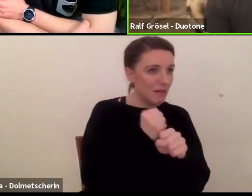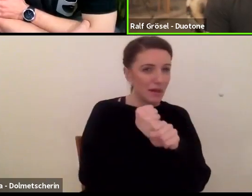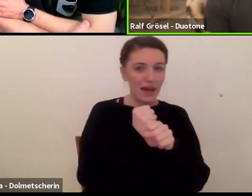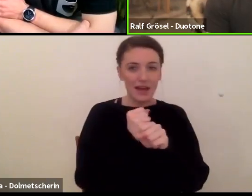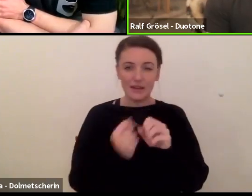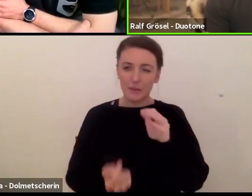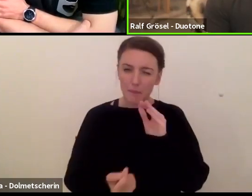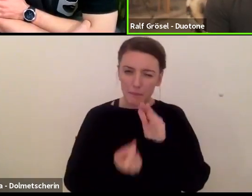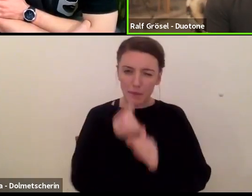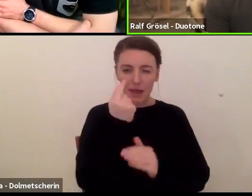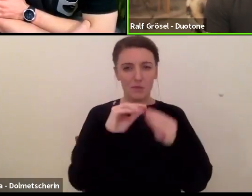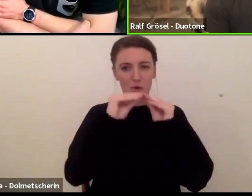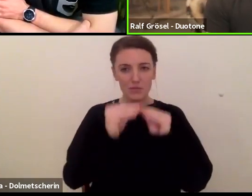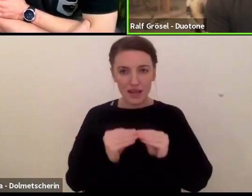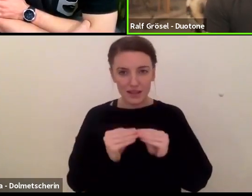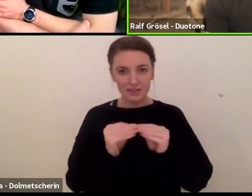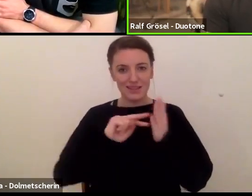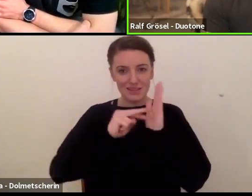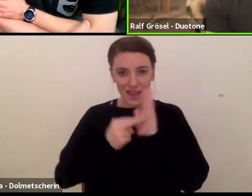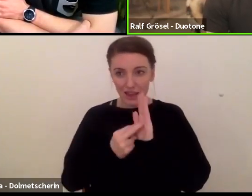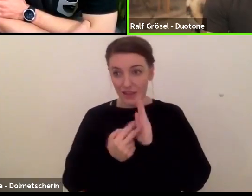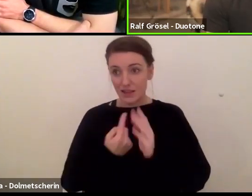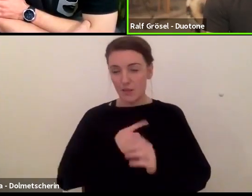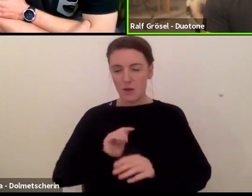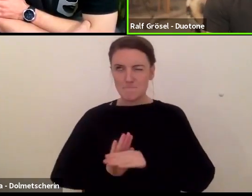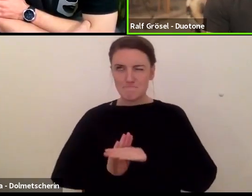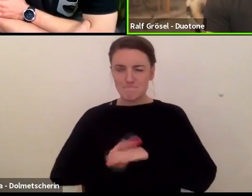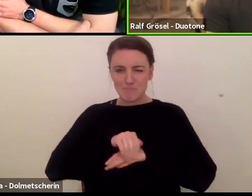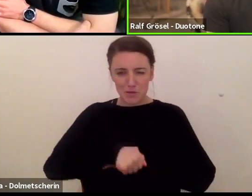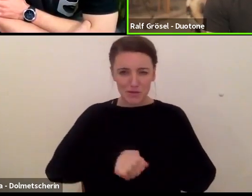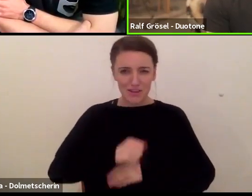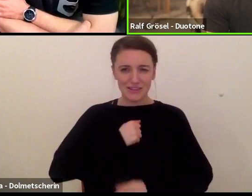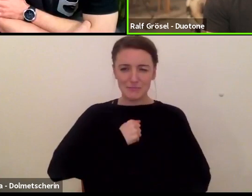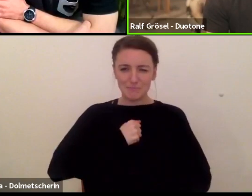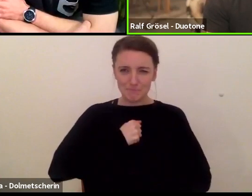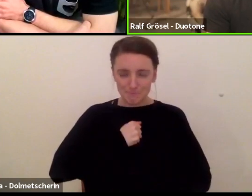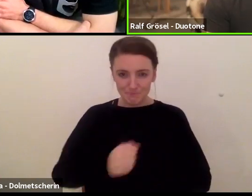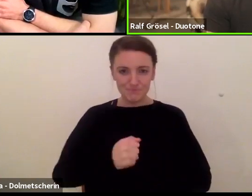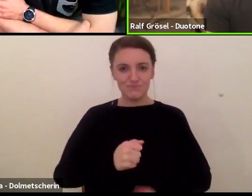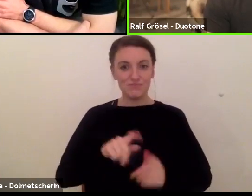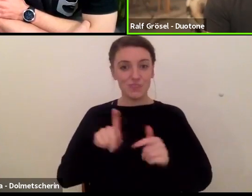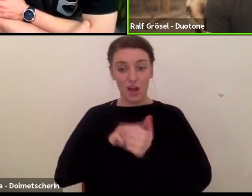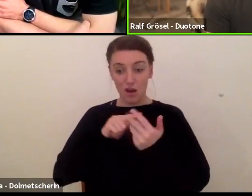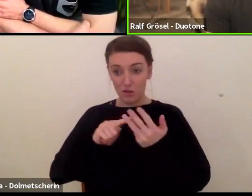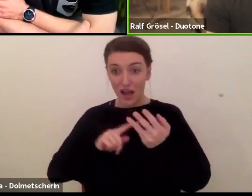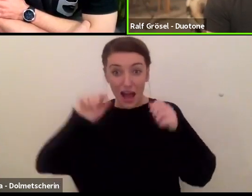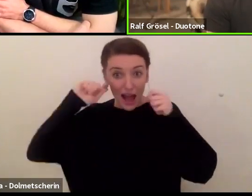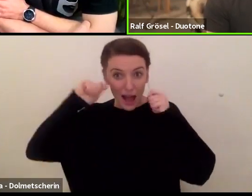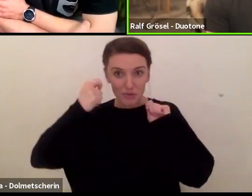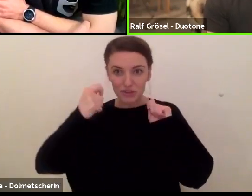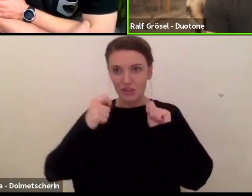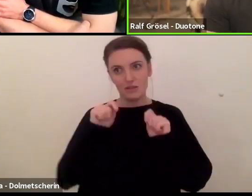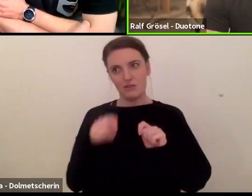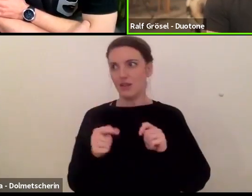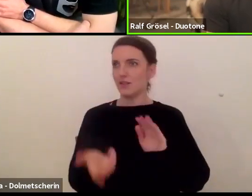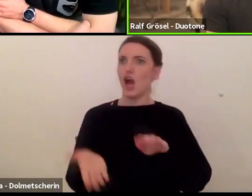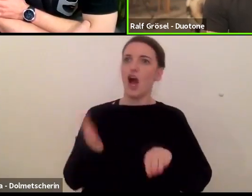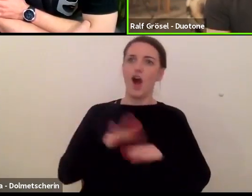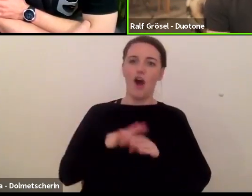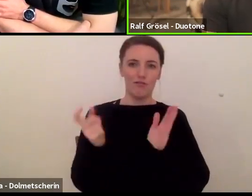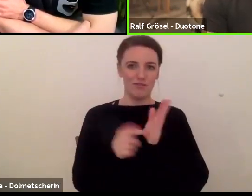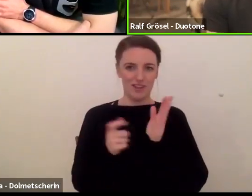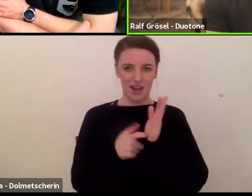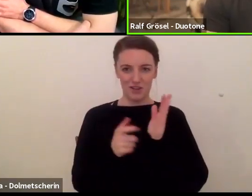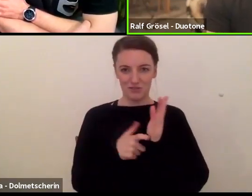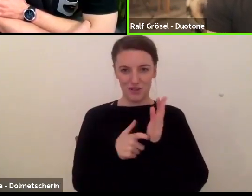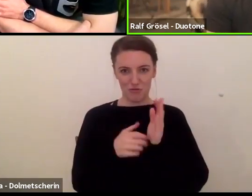hochkomplexe Technik, du musst dich selber überwinden, du musst eben abschalten können, was für mich immer die größte Herausforderung in meinem Leben war, mich in den Tunnel zu